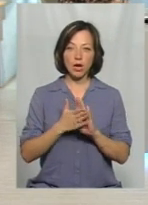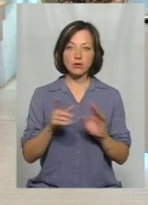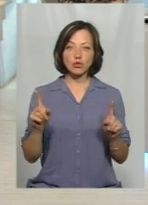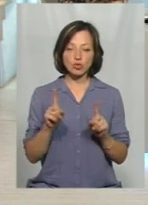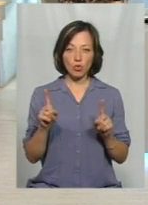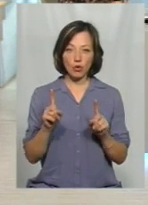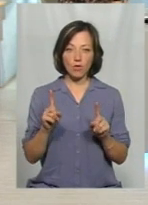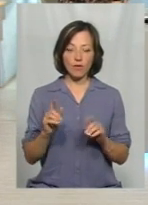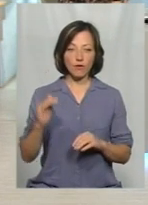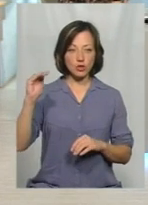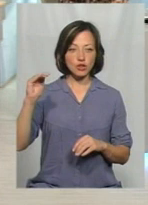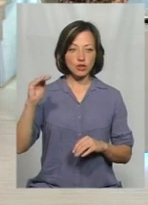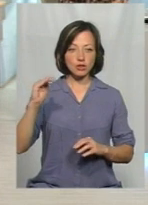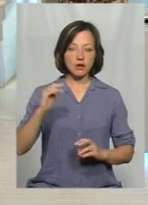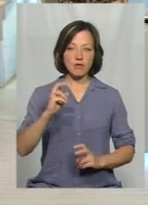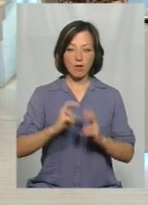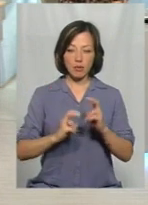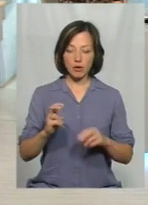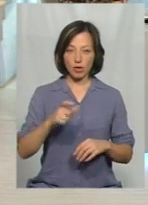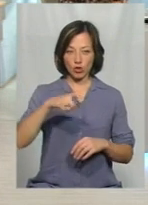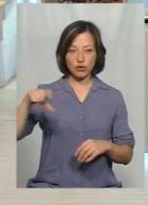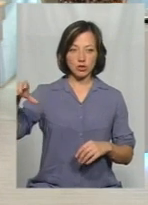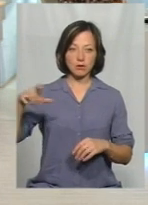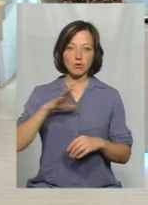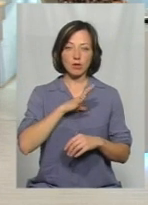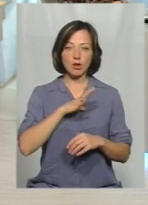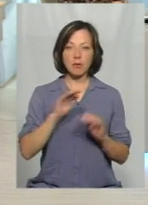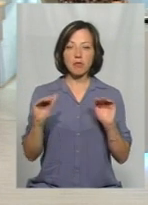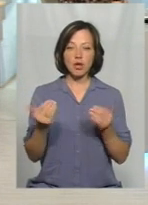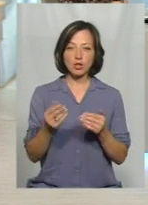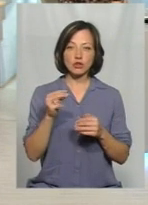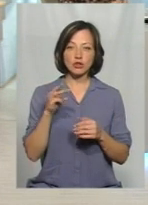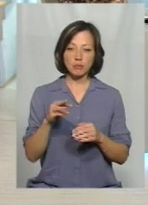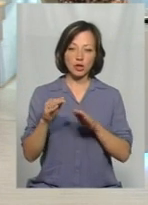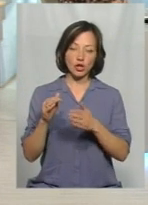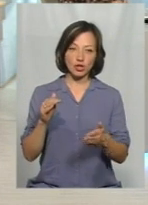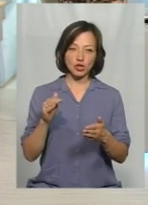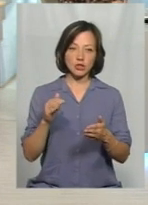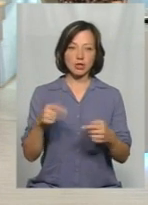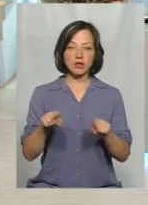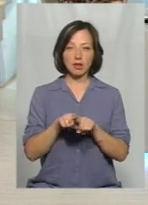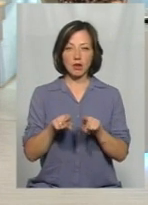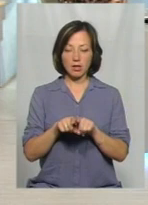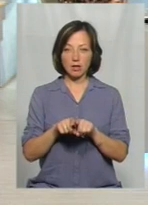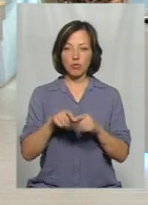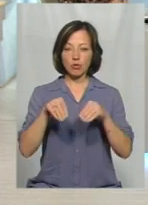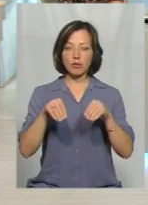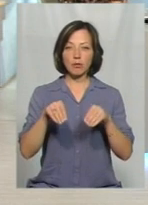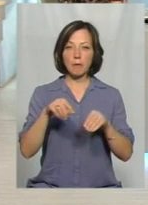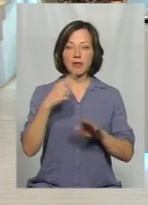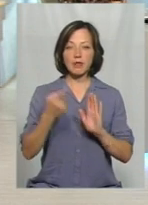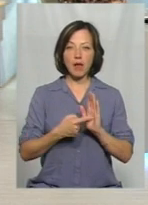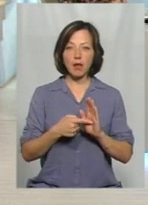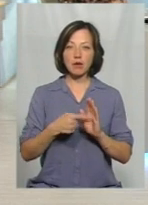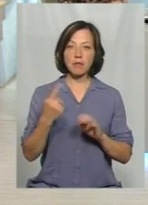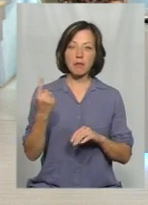вищі фабрики були перевищені, але вони були менш значні, ніж вищі фабрики. Такі постановки питання, як